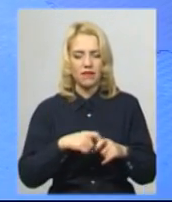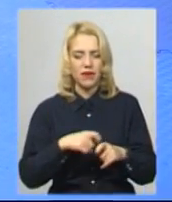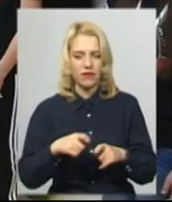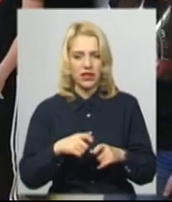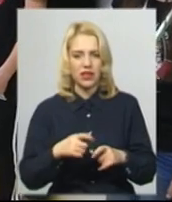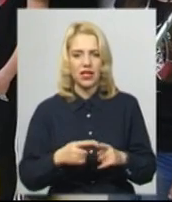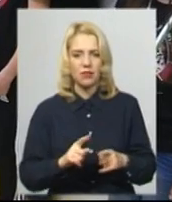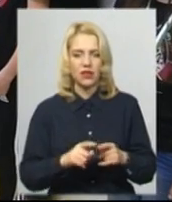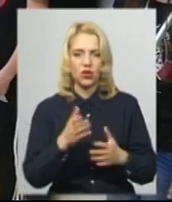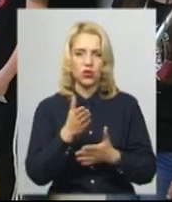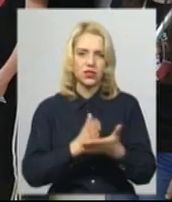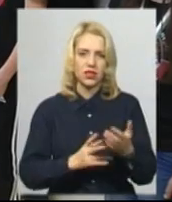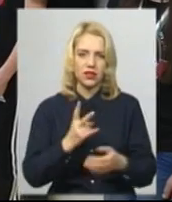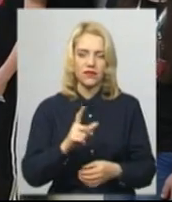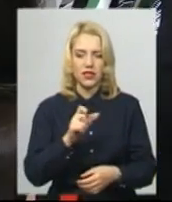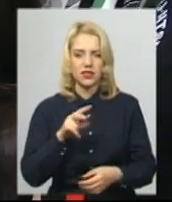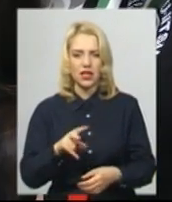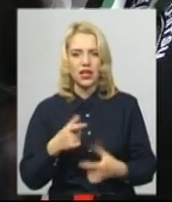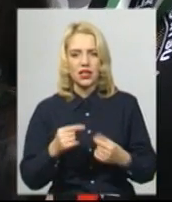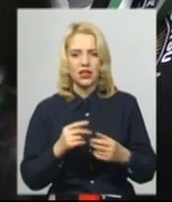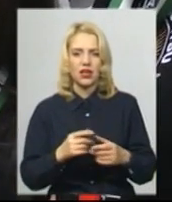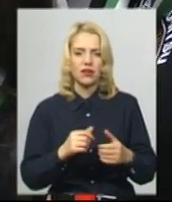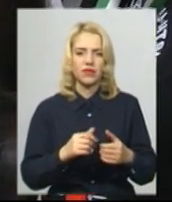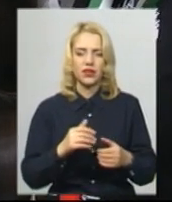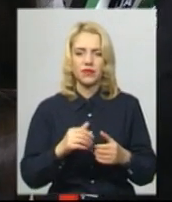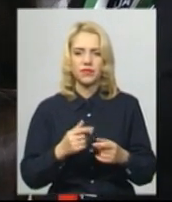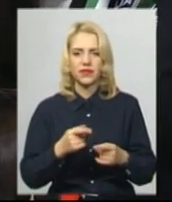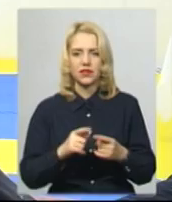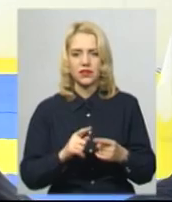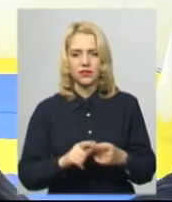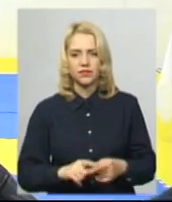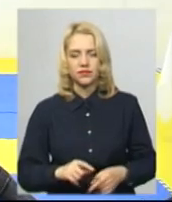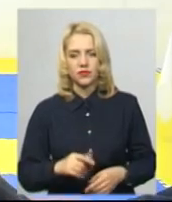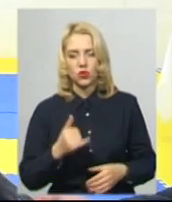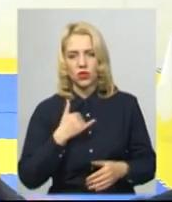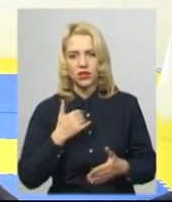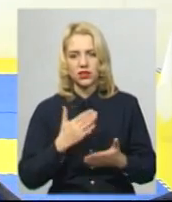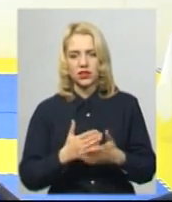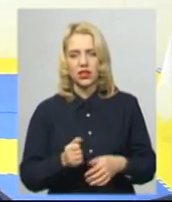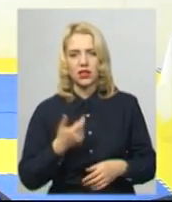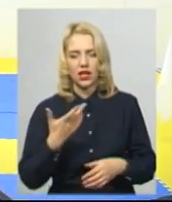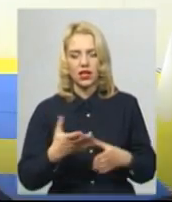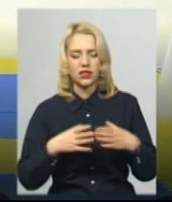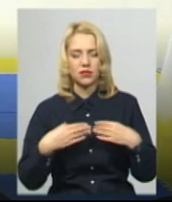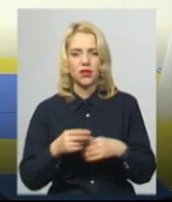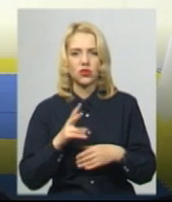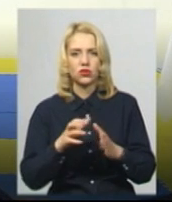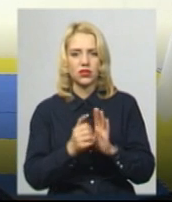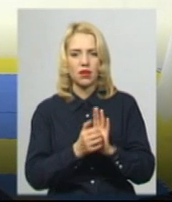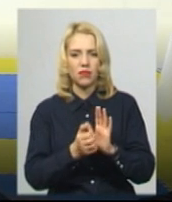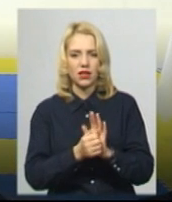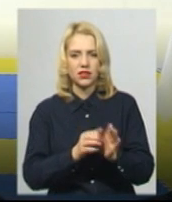два зала, де одночасно може займатися дві ліку групи спортсменів. Ділиться Ростислав Рибак. У нас, наприклад, є декілька таких сімей, які займаються